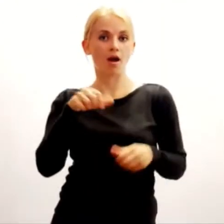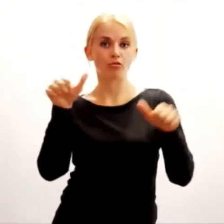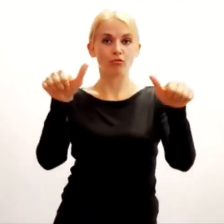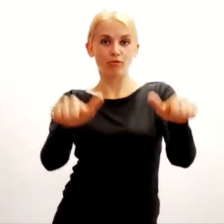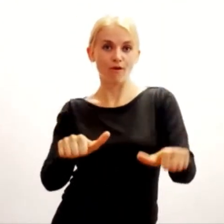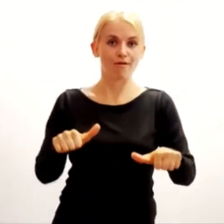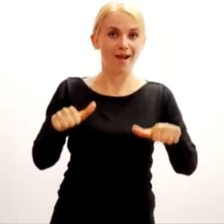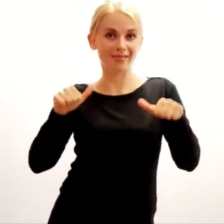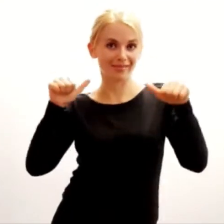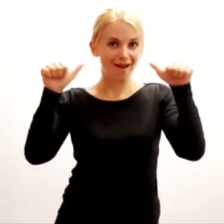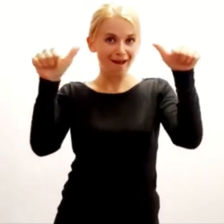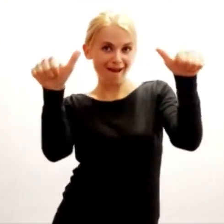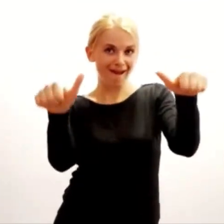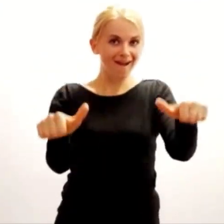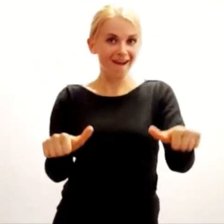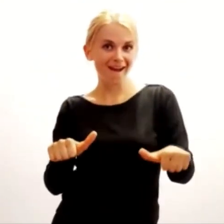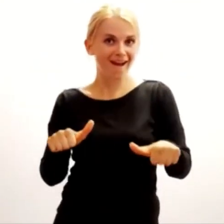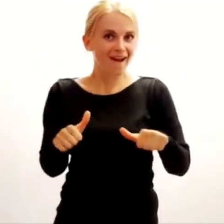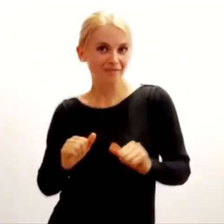do rana